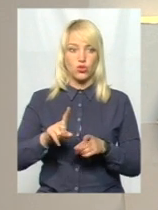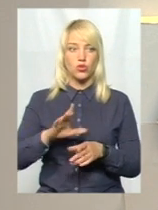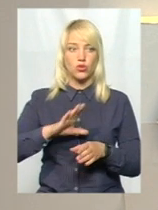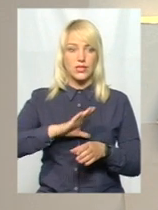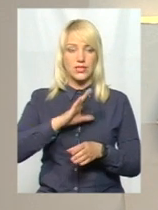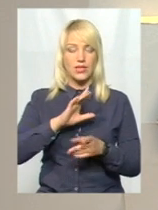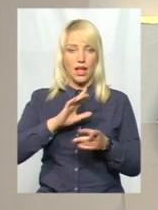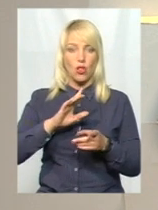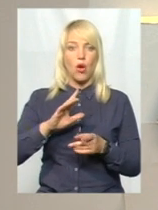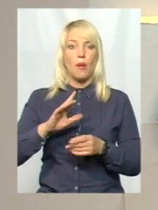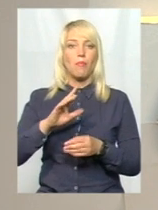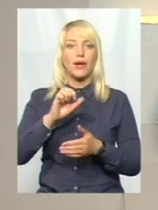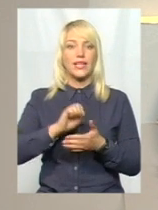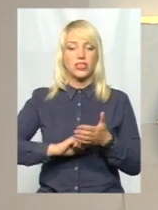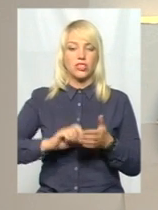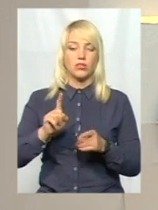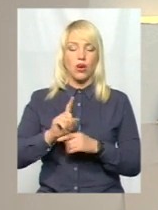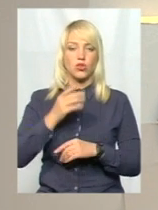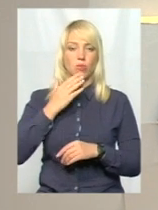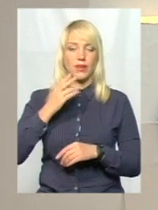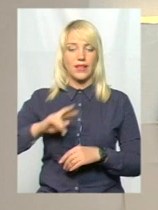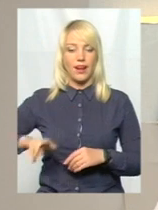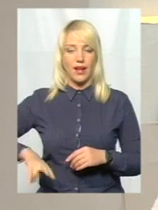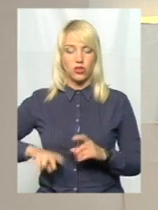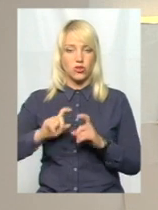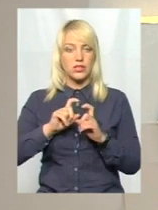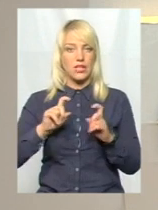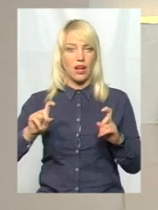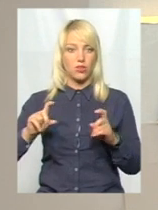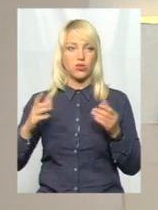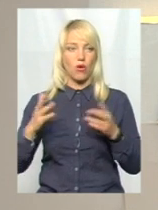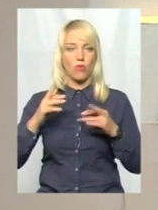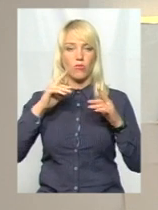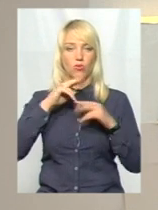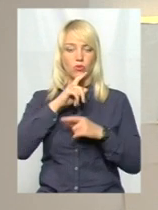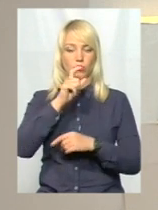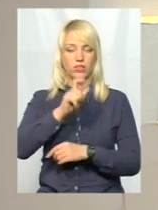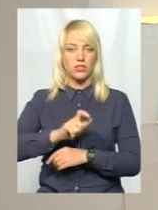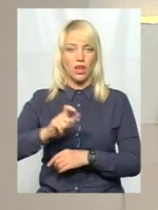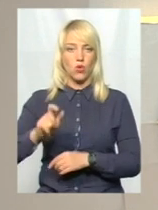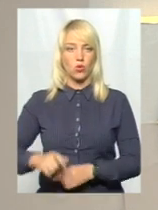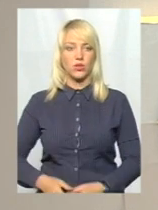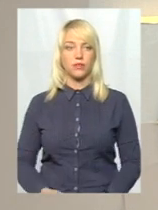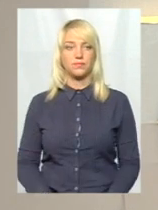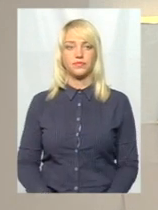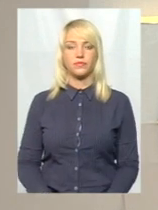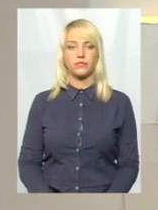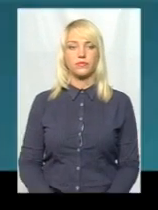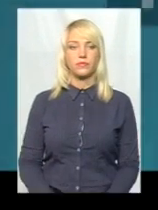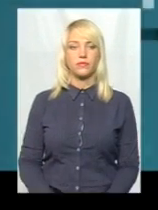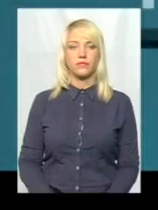і також коментар директора закладу, у якому отруїлись люди. Прошу зараз на екран.